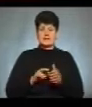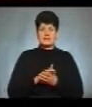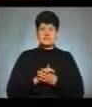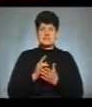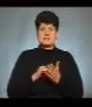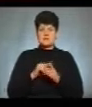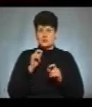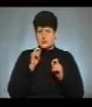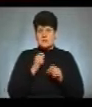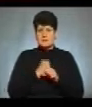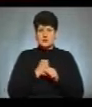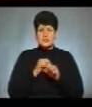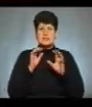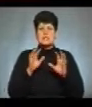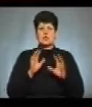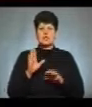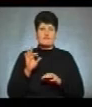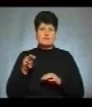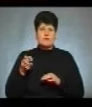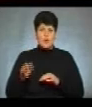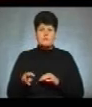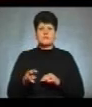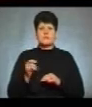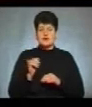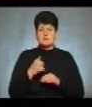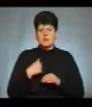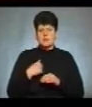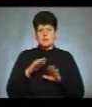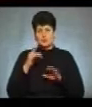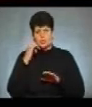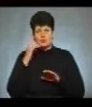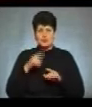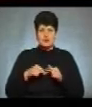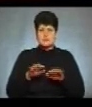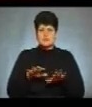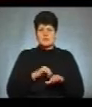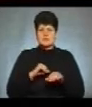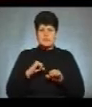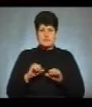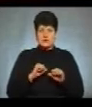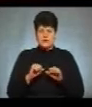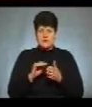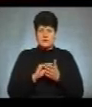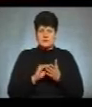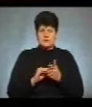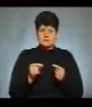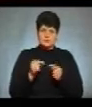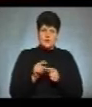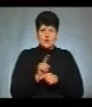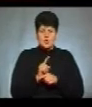міст України, працює над законодавством і ми позицію органів місцевого самоврядування прописуємо конкретними нормами